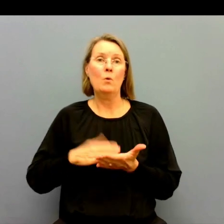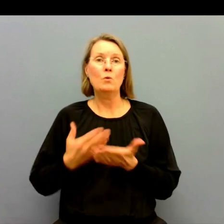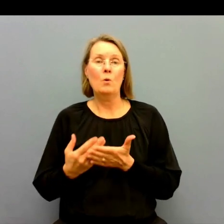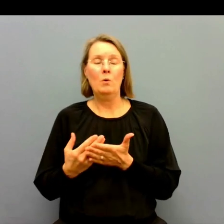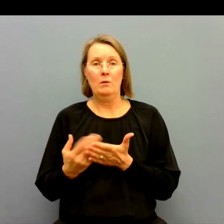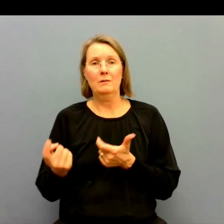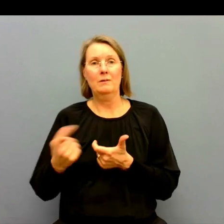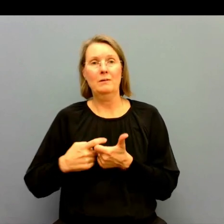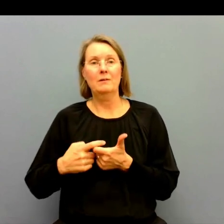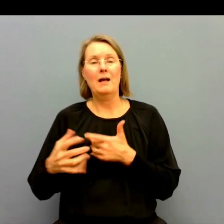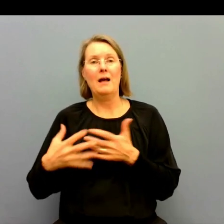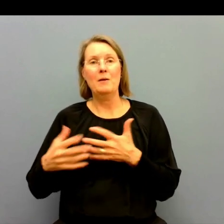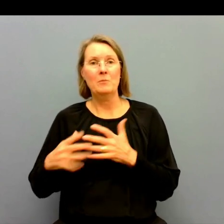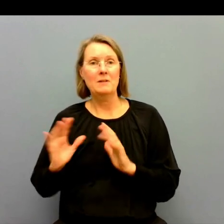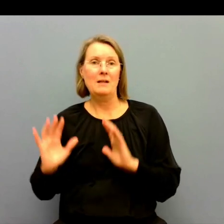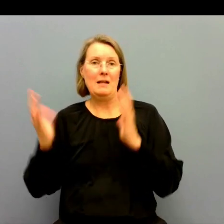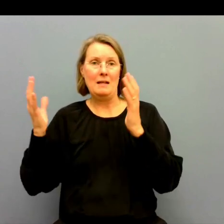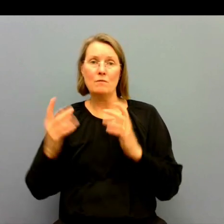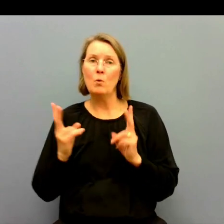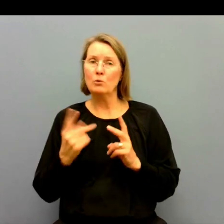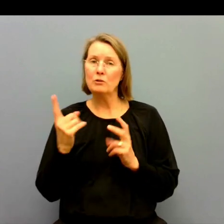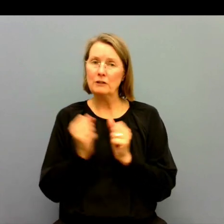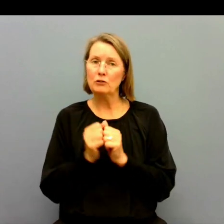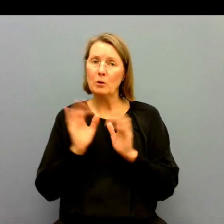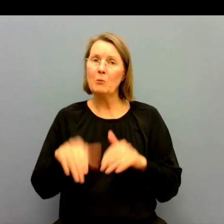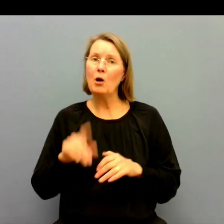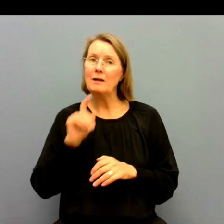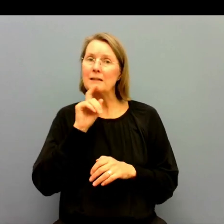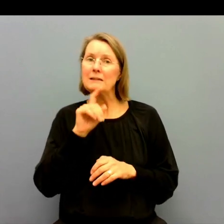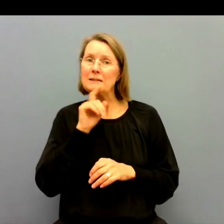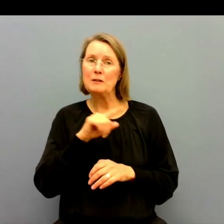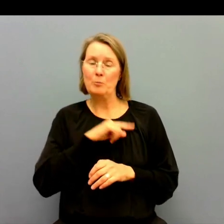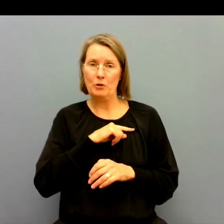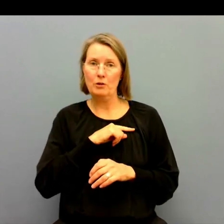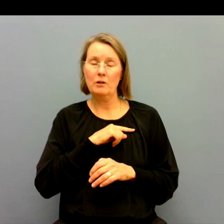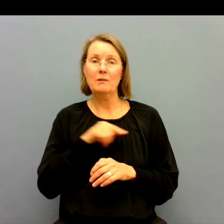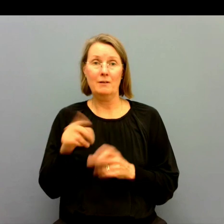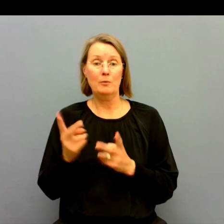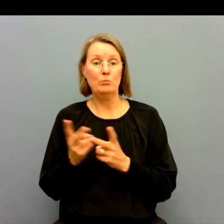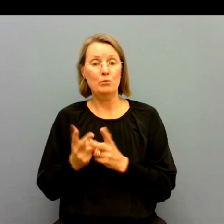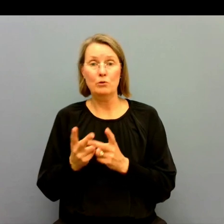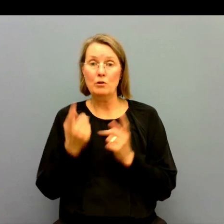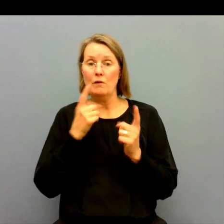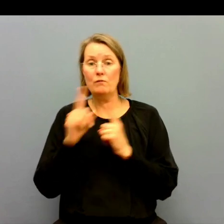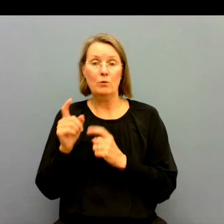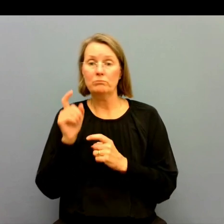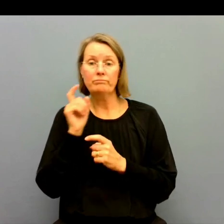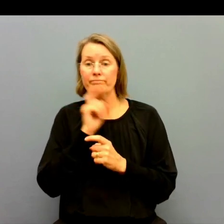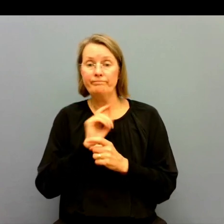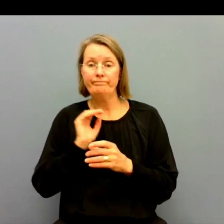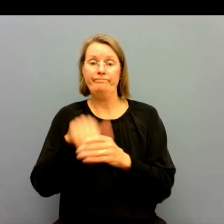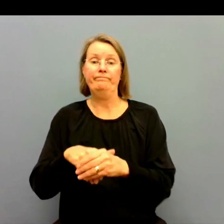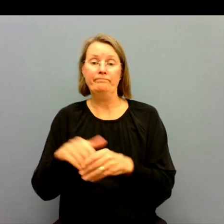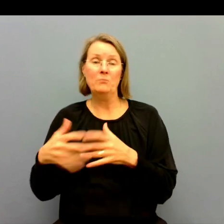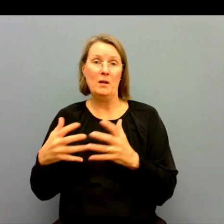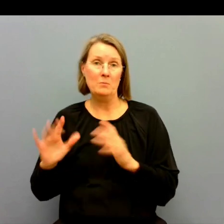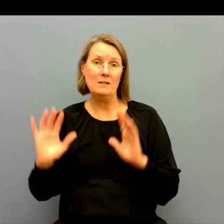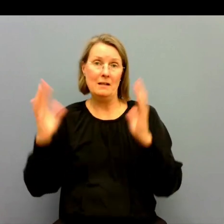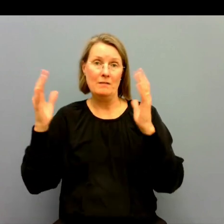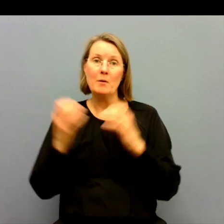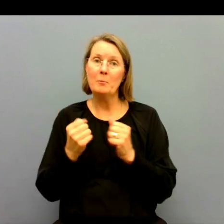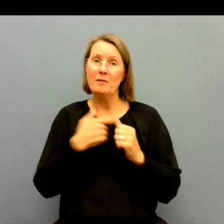arbetslivet. Det har ju också varit en av de saker som har kritiserats mest. För att det gör ju att människor stängs utifrån arbetslivet.